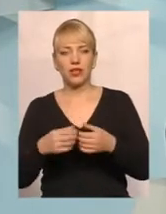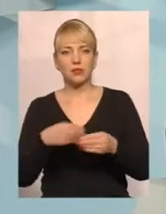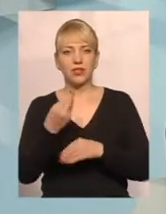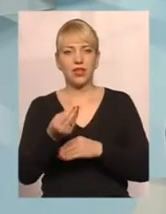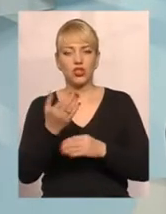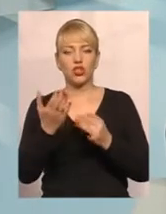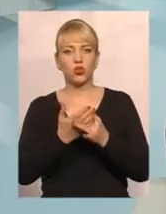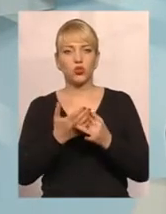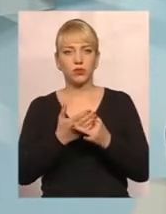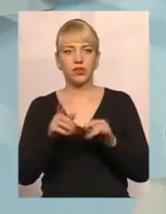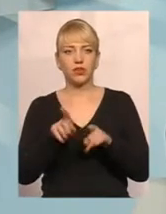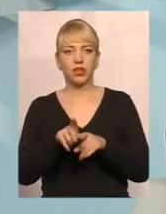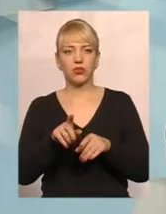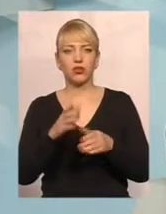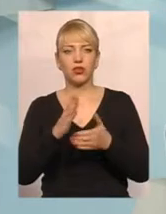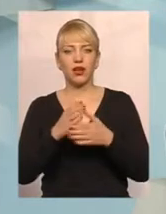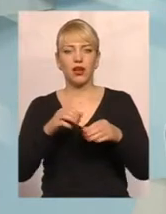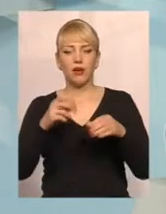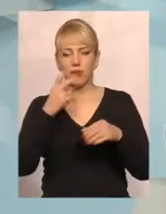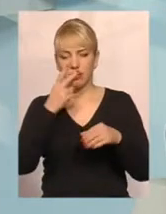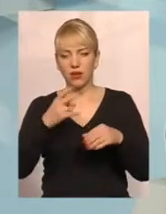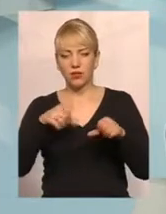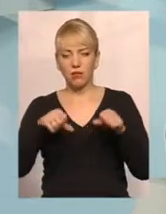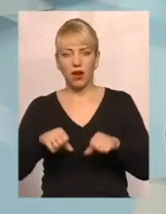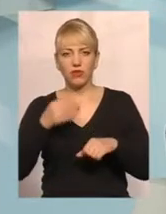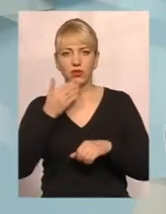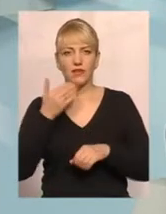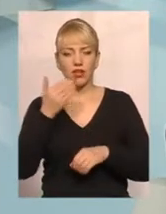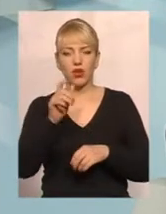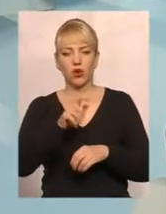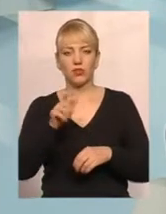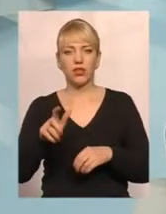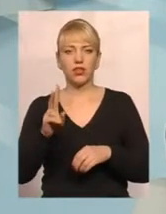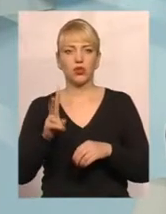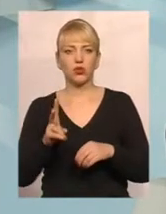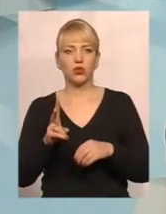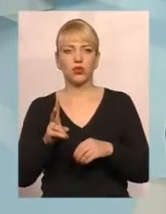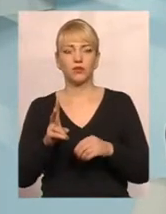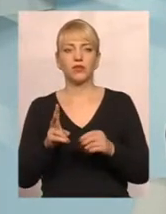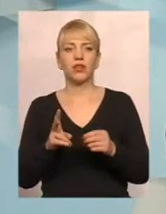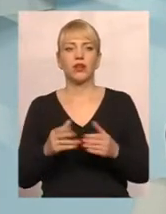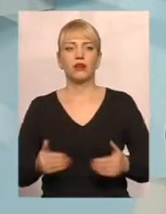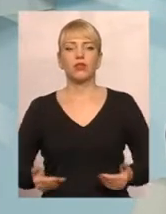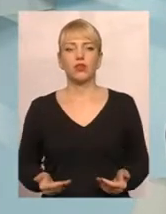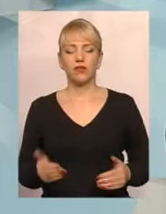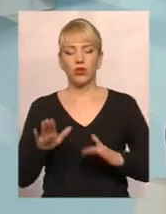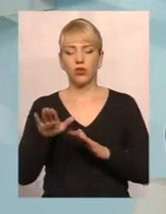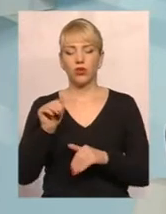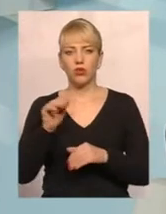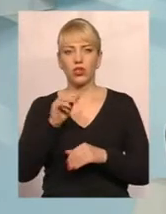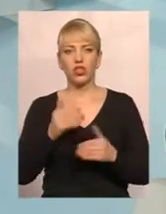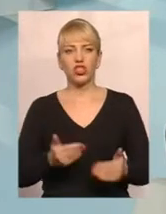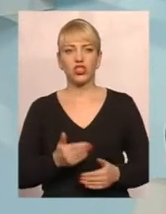також право звернення громадян, які проживають в орендованому житлі,